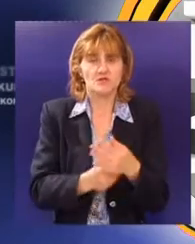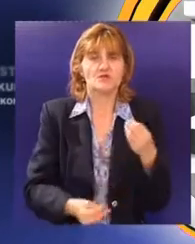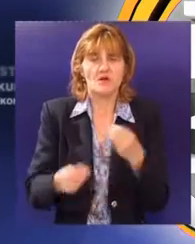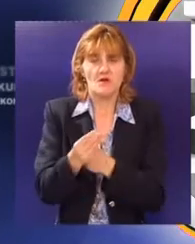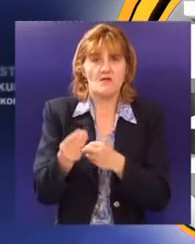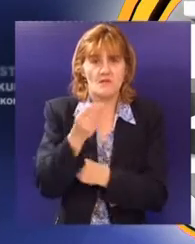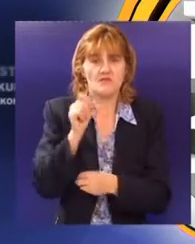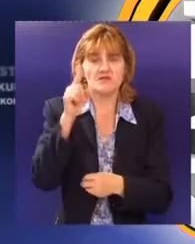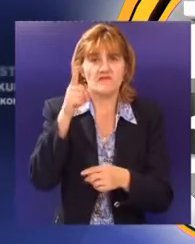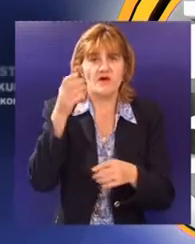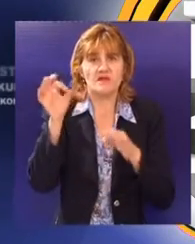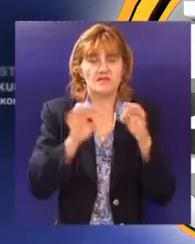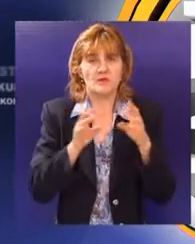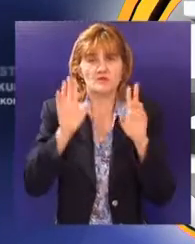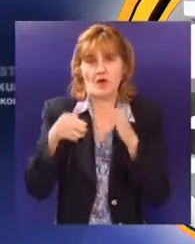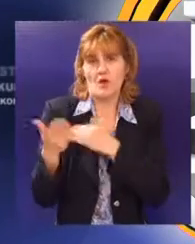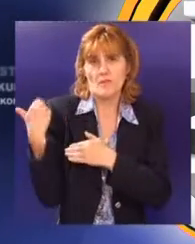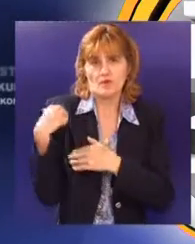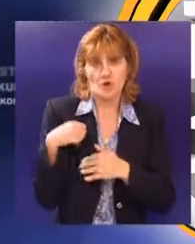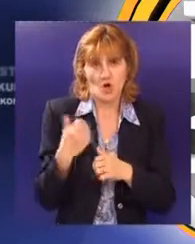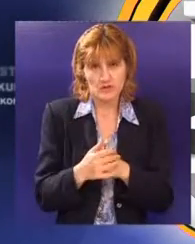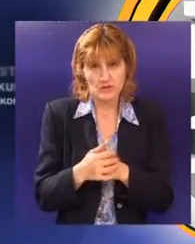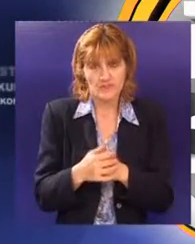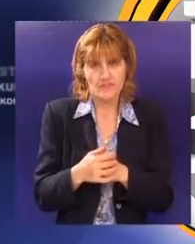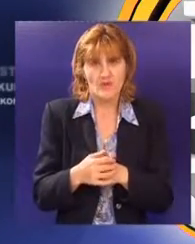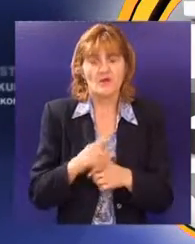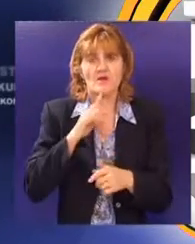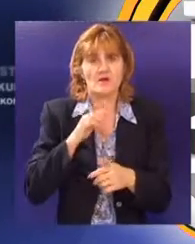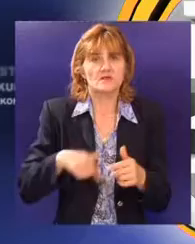oko 12 odsto od proizvodnje u prošloj. Planira se porast